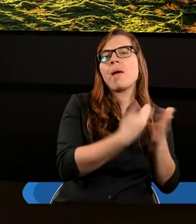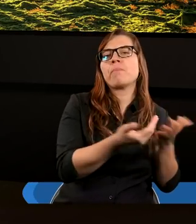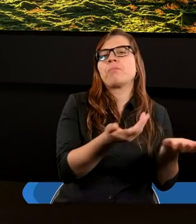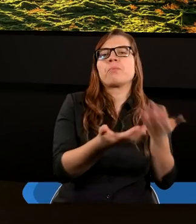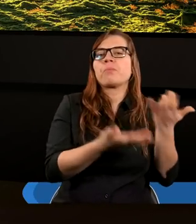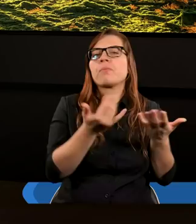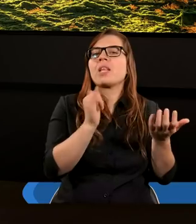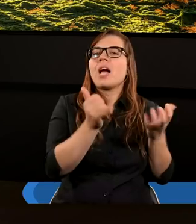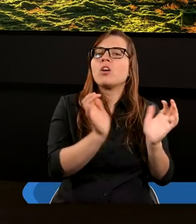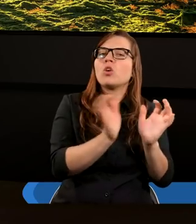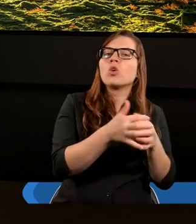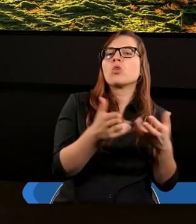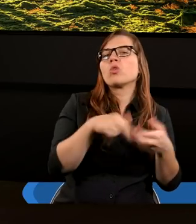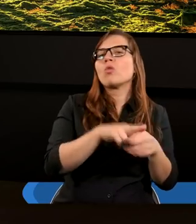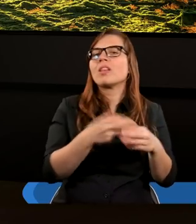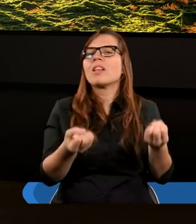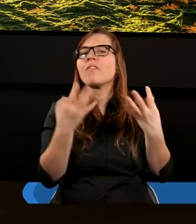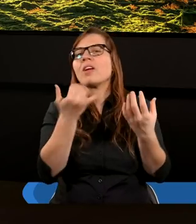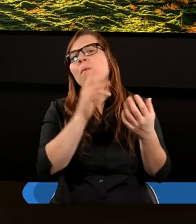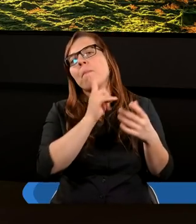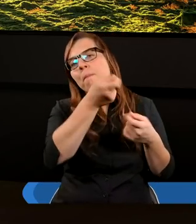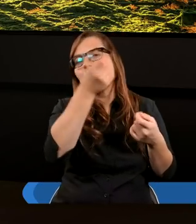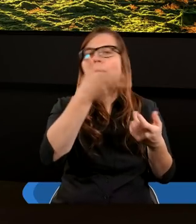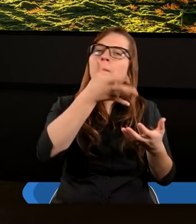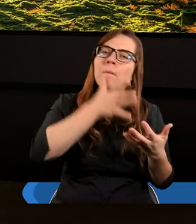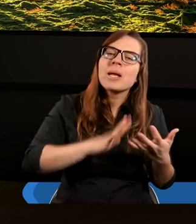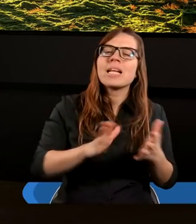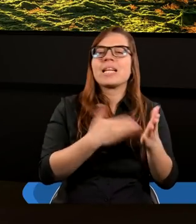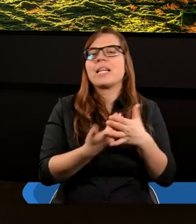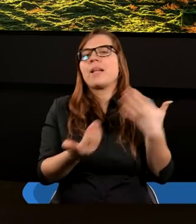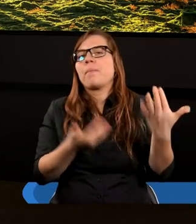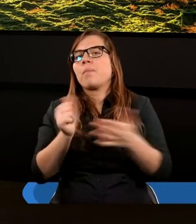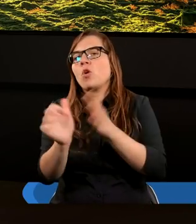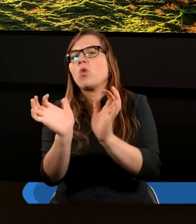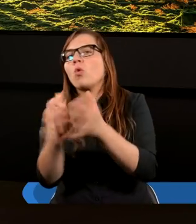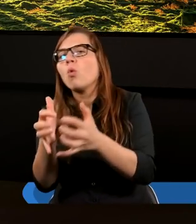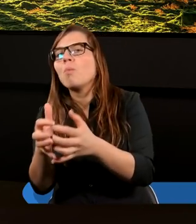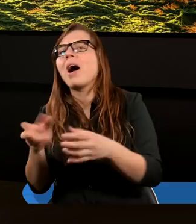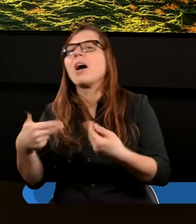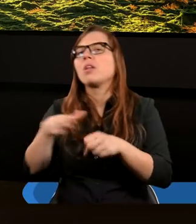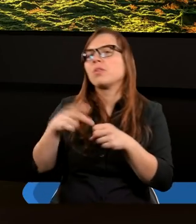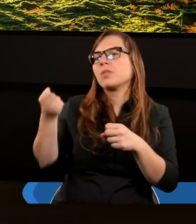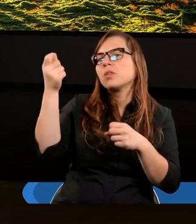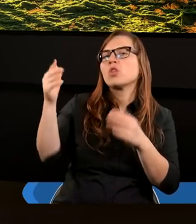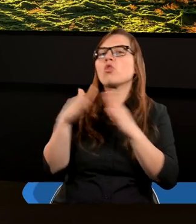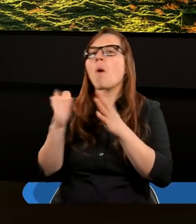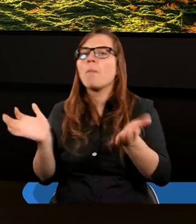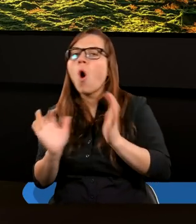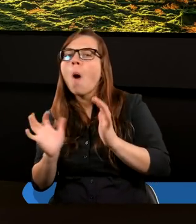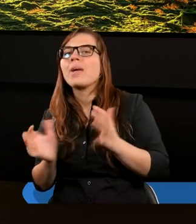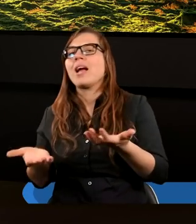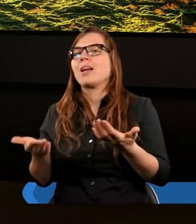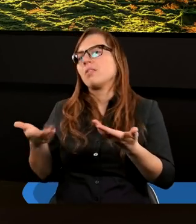tworzą, nie wiem, mamy jakąś grupę, która gdzieś jeździ z misją na przykład muzyczną. Jest grupa, która jeździ do domów opieki.